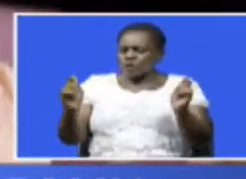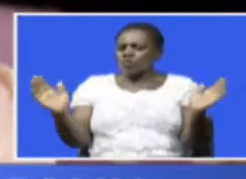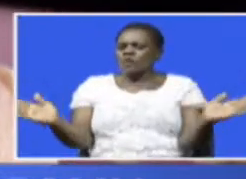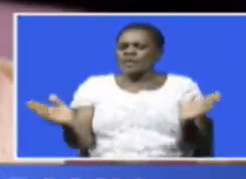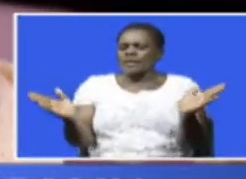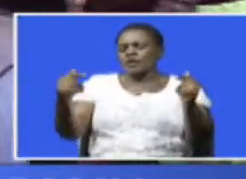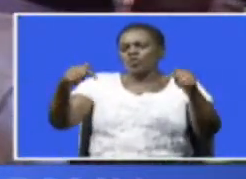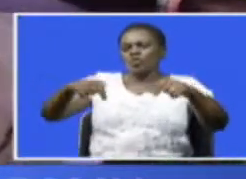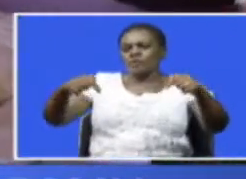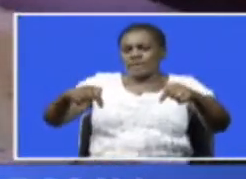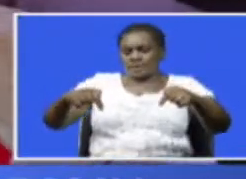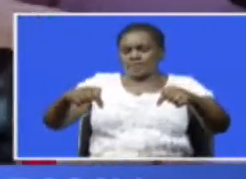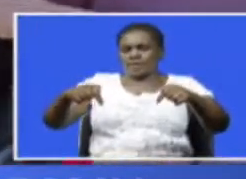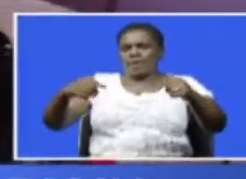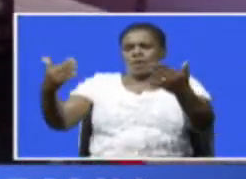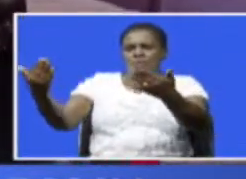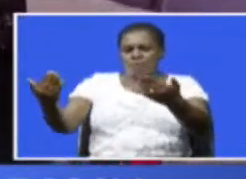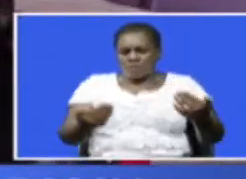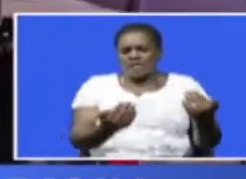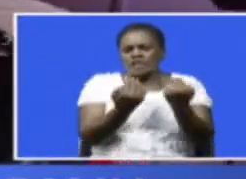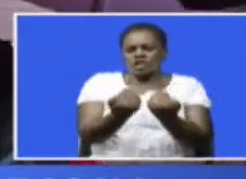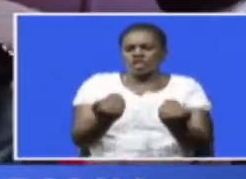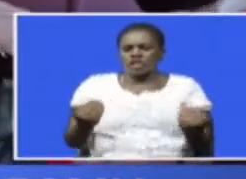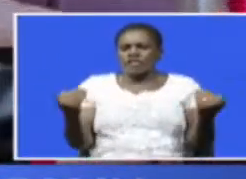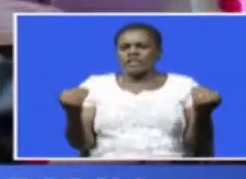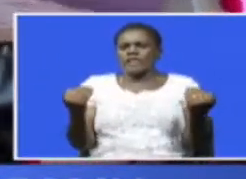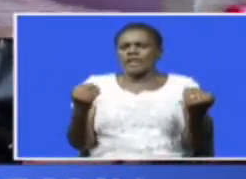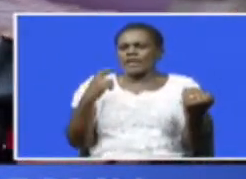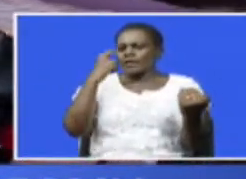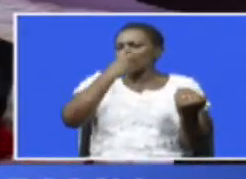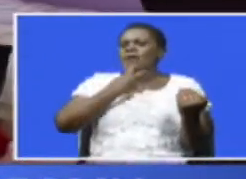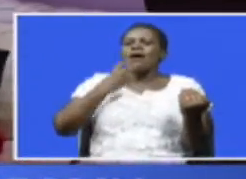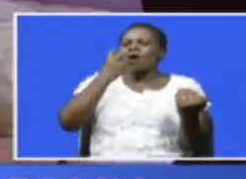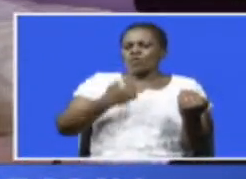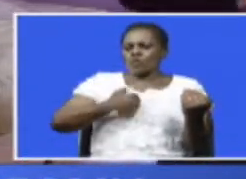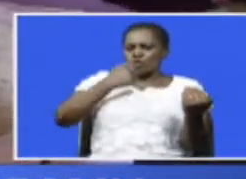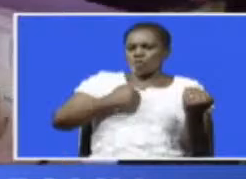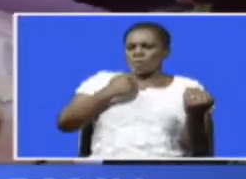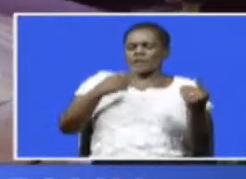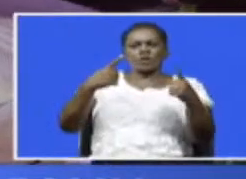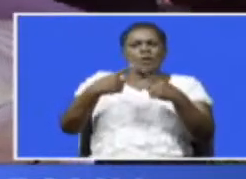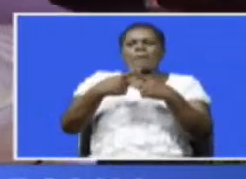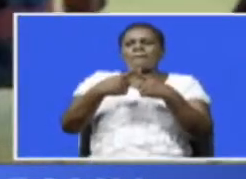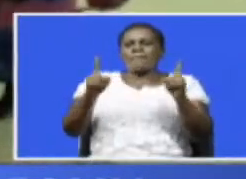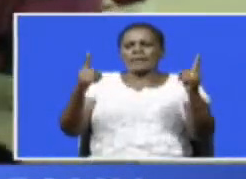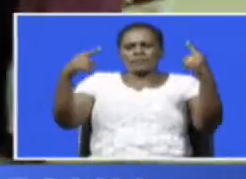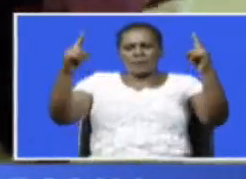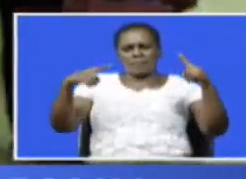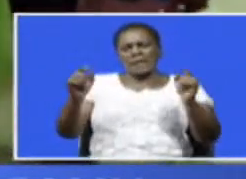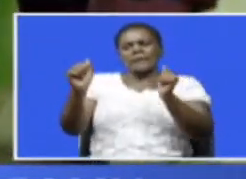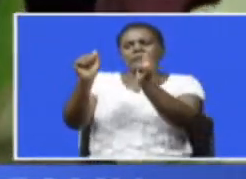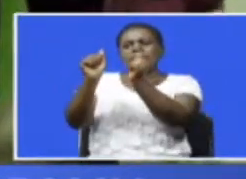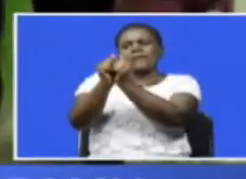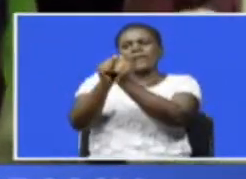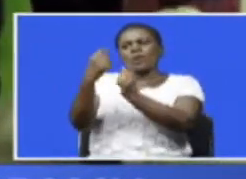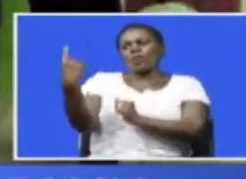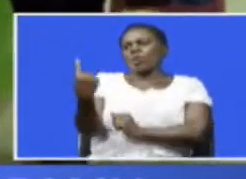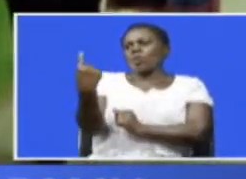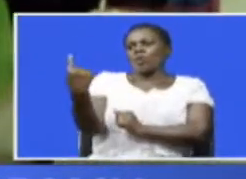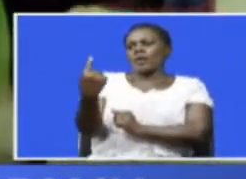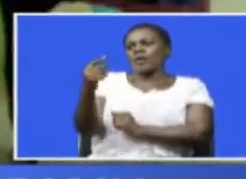leo tulikuwa tulete watoto 14 wakati huu lakini tumefaulu na 10 peke yao